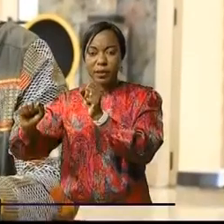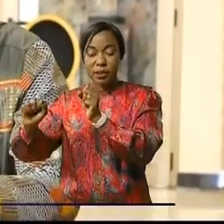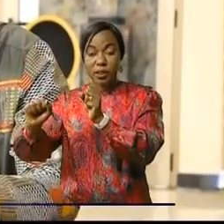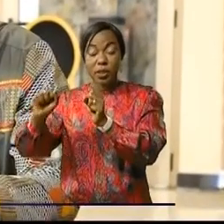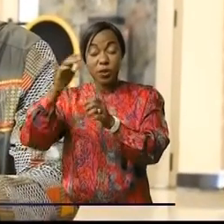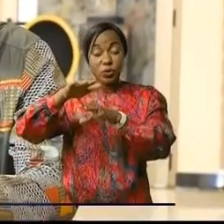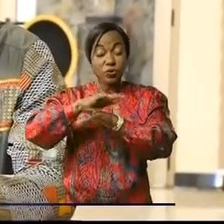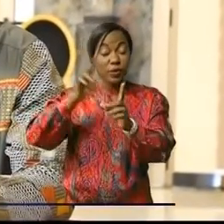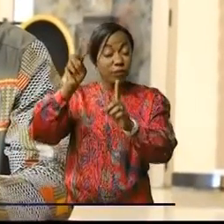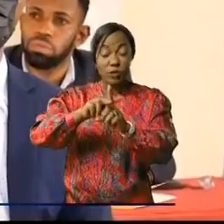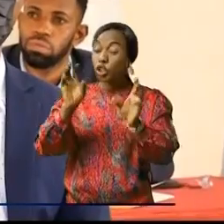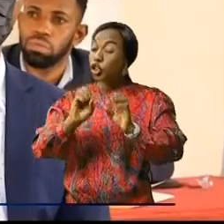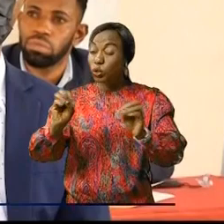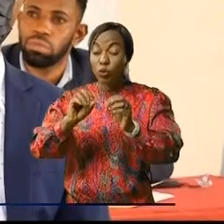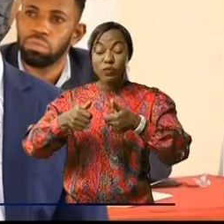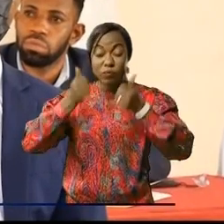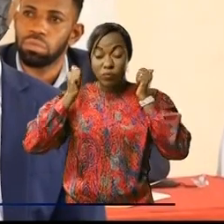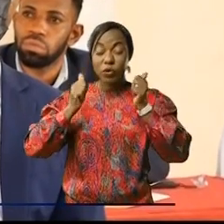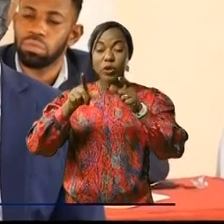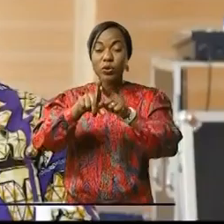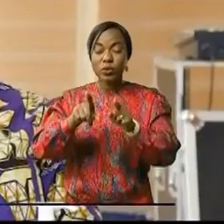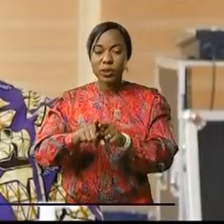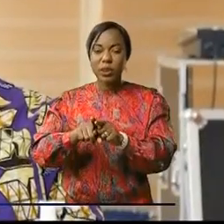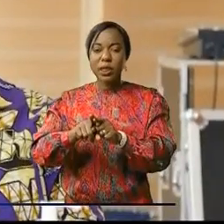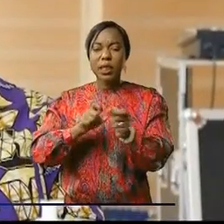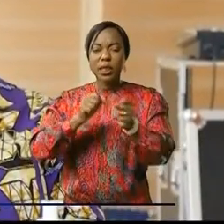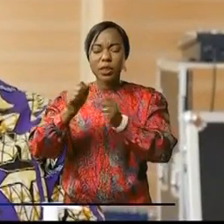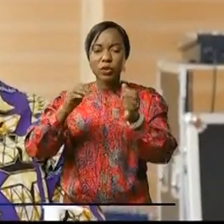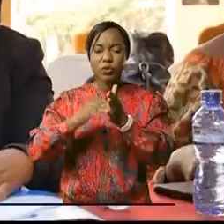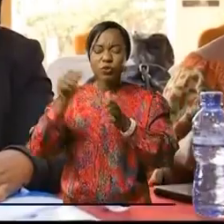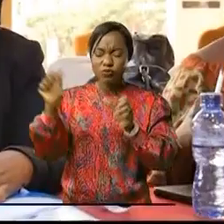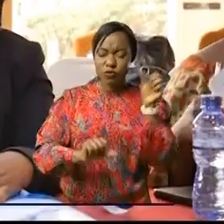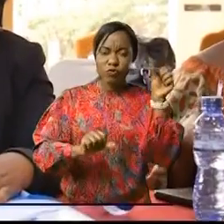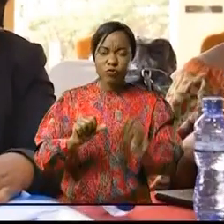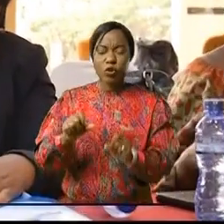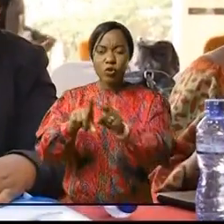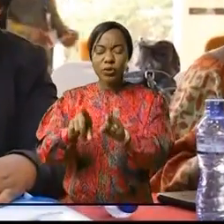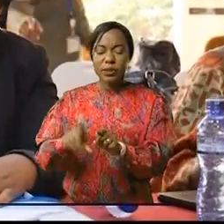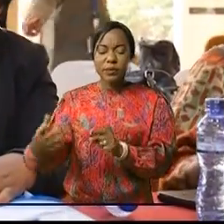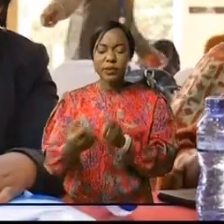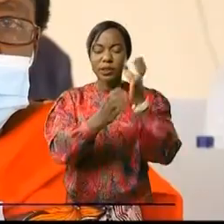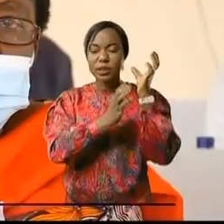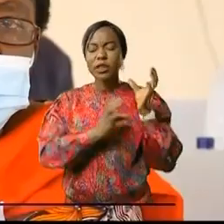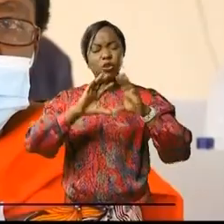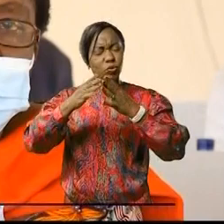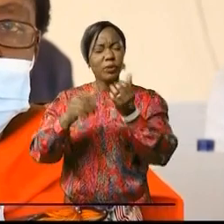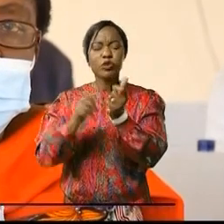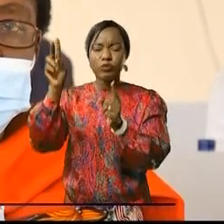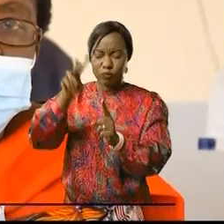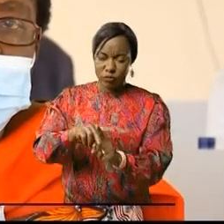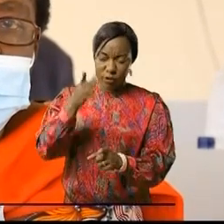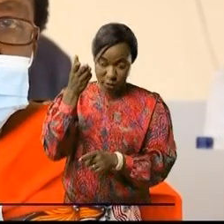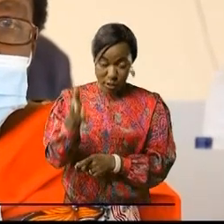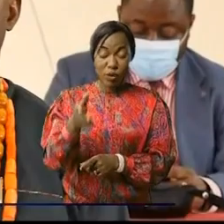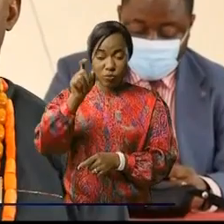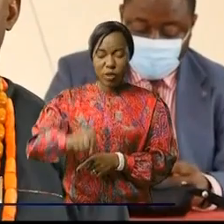zéro sur les violences et la lutte contre l'impunité, assurer la prise en charge correcte des victimes de violences sexuelles, mais